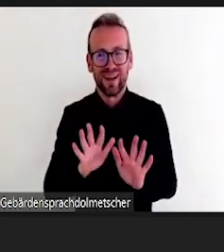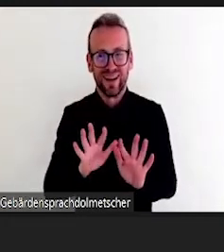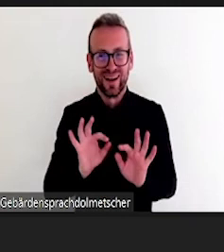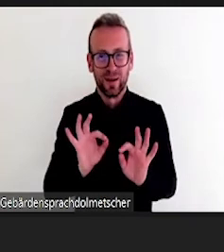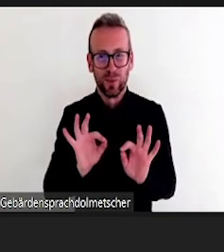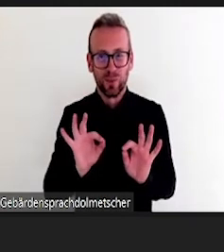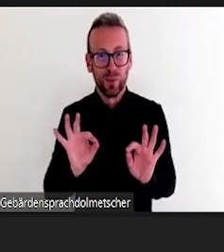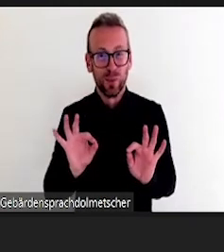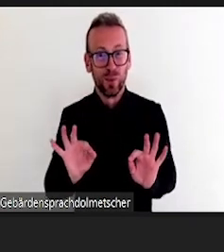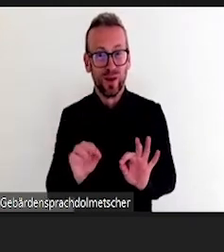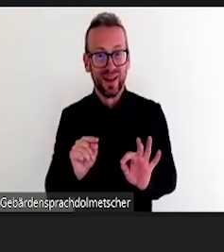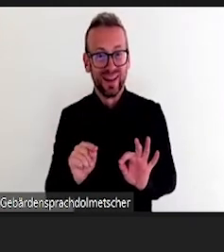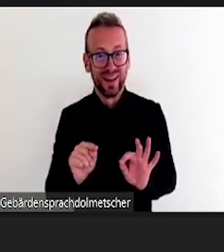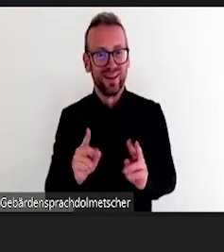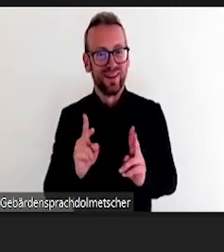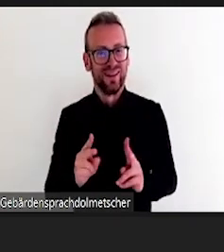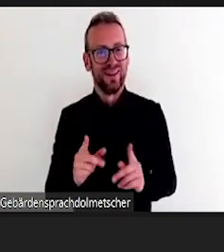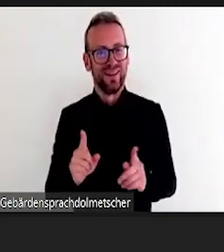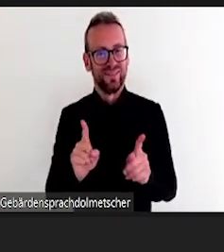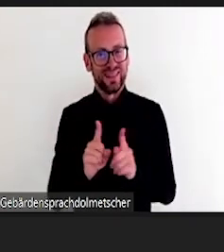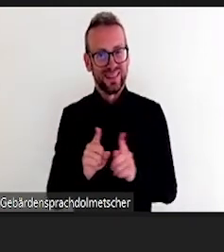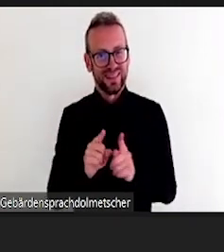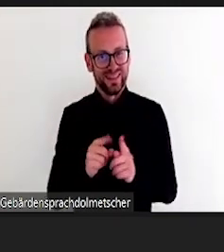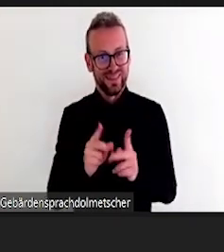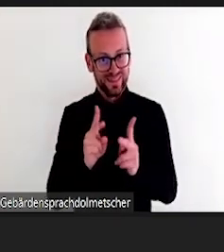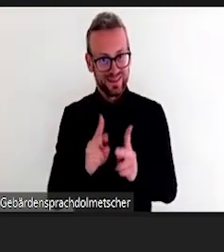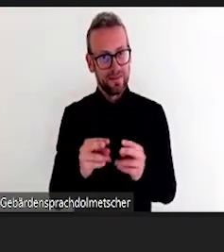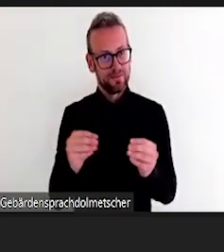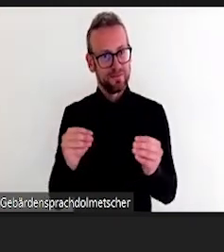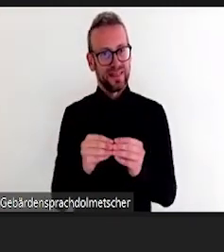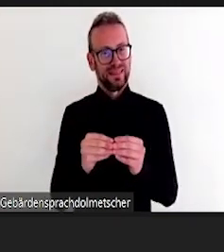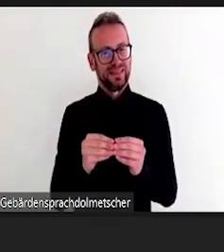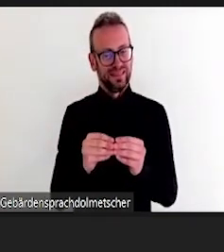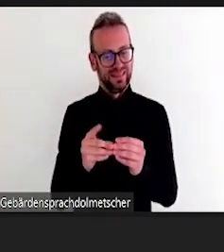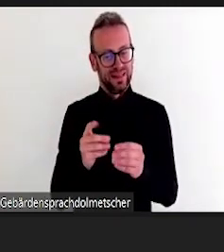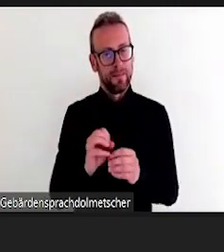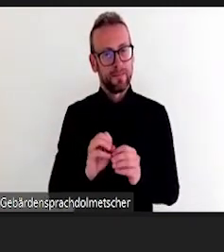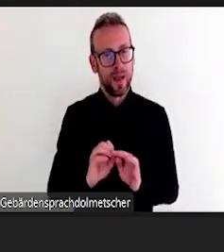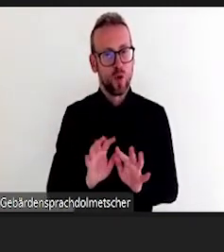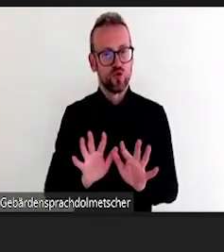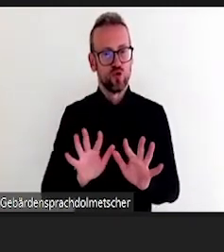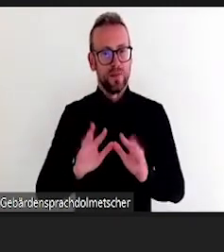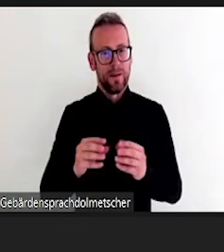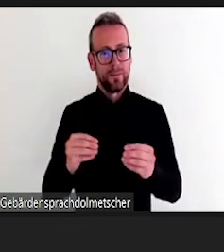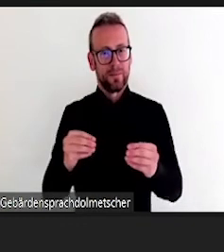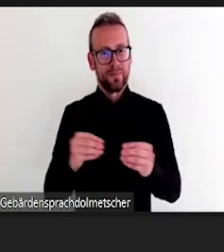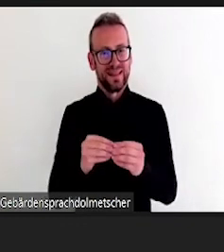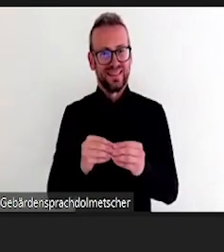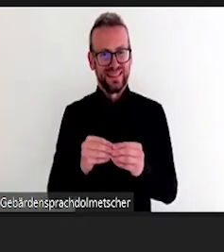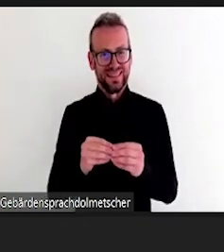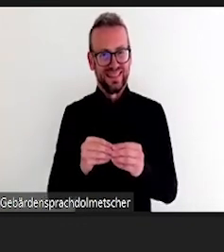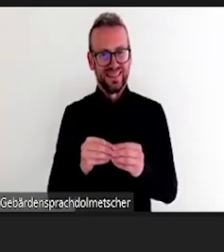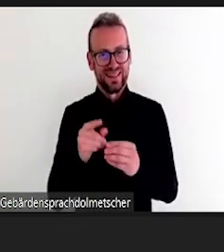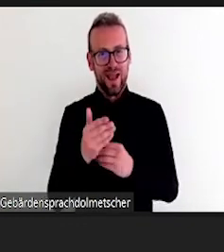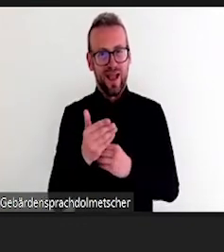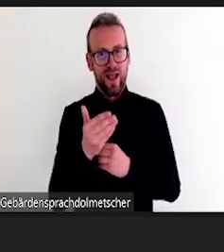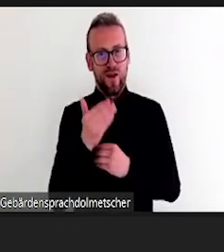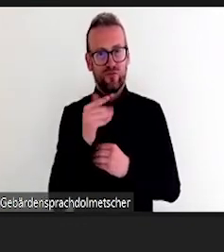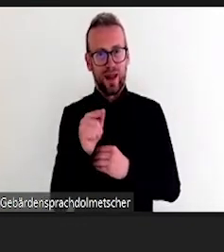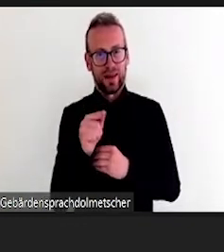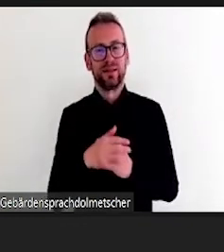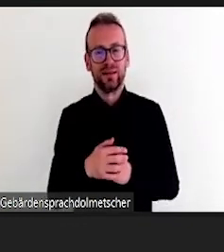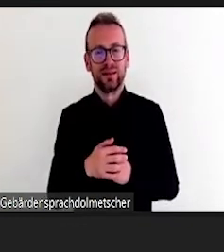ja in der normalen Vorstellungsrunde würden Sie sich ja niemals vorstellen. Ich bin Frau Müller und ich bin Rechtshänder, weil das einfach nicht so das Übliche ist.